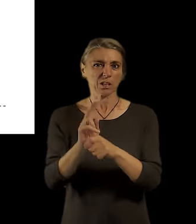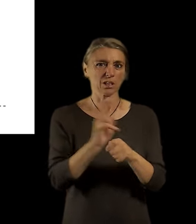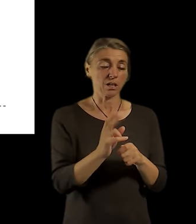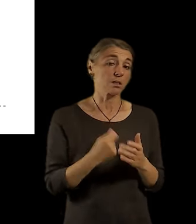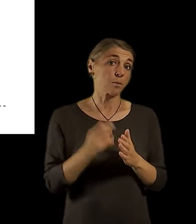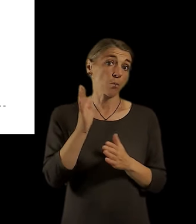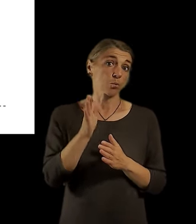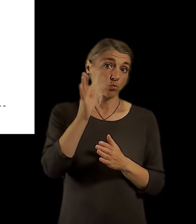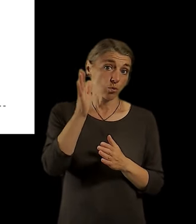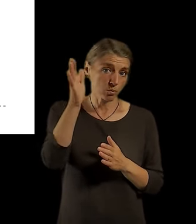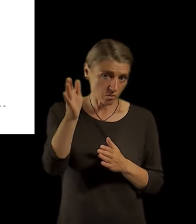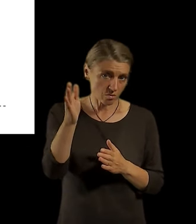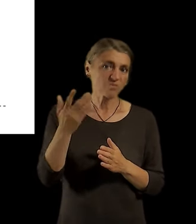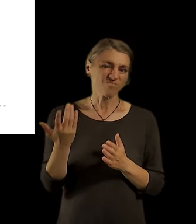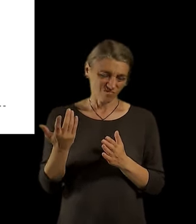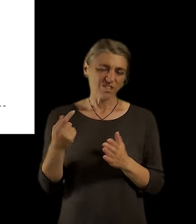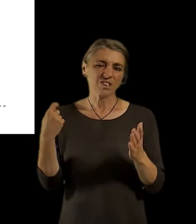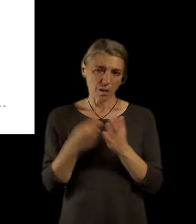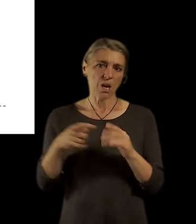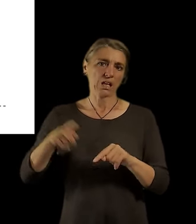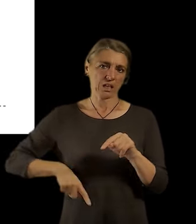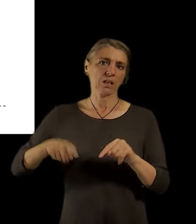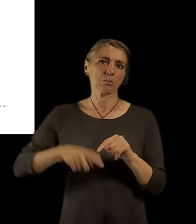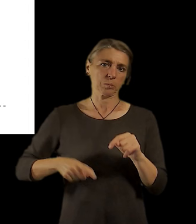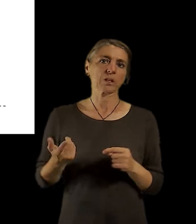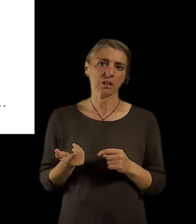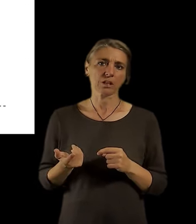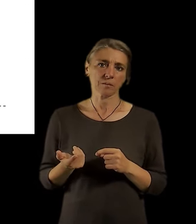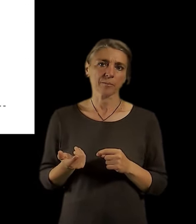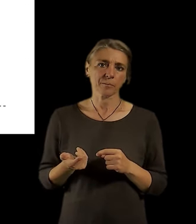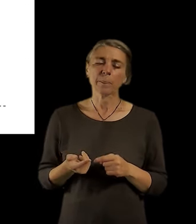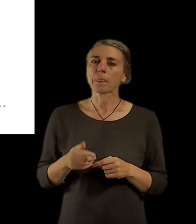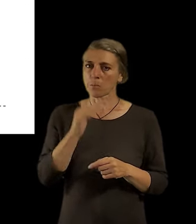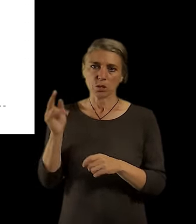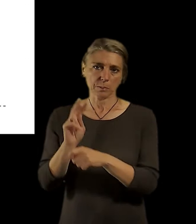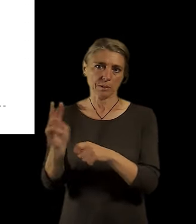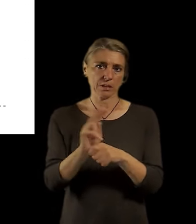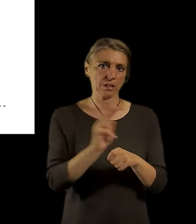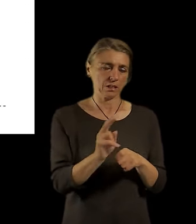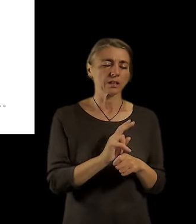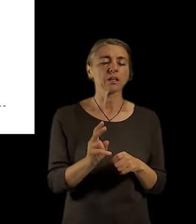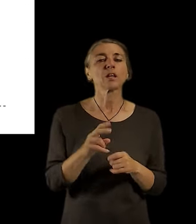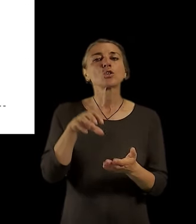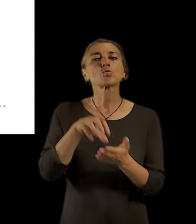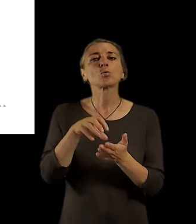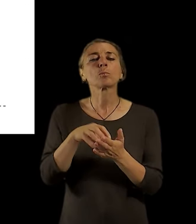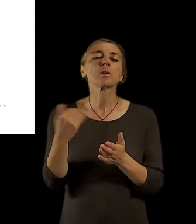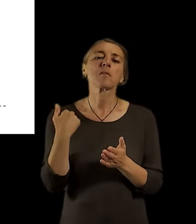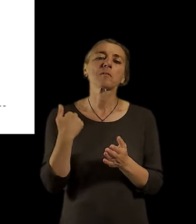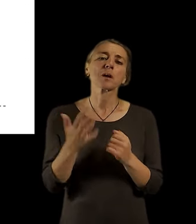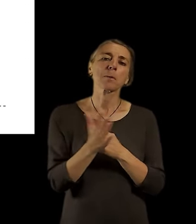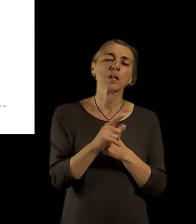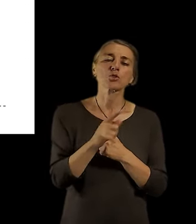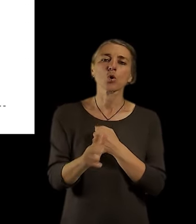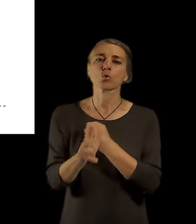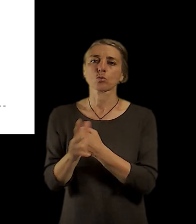pokračovat prohlubování toho deficitu. Bude počet obyvatel ve věkové kategorii 15 až 18 let určitě